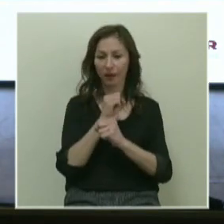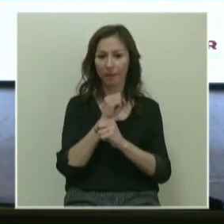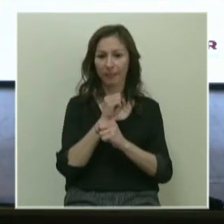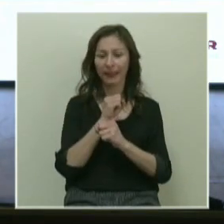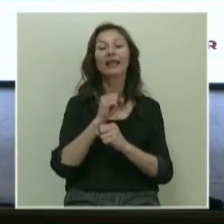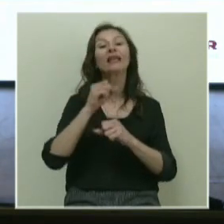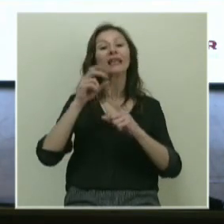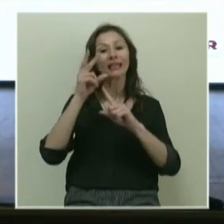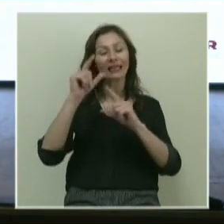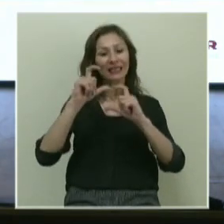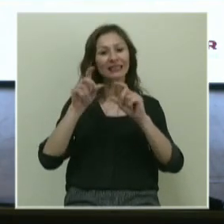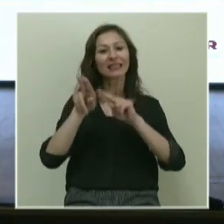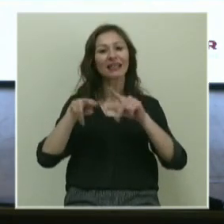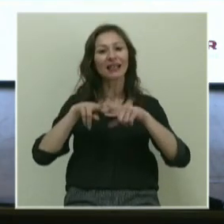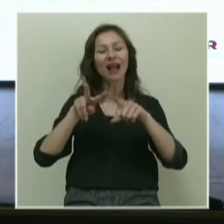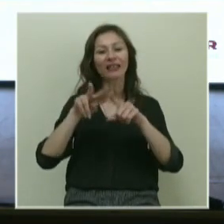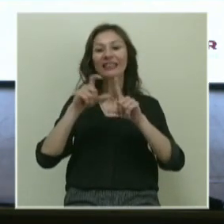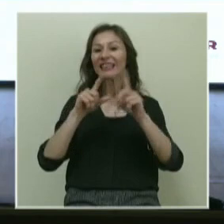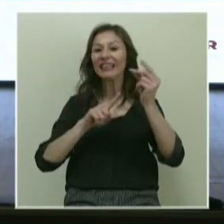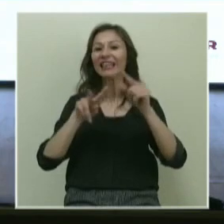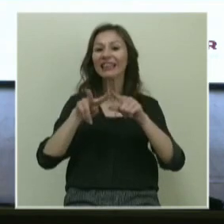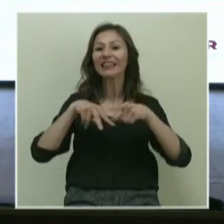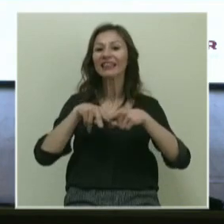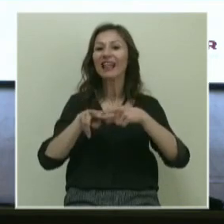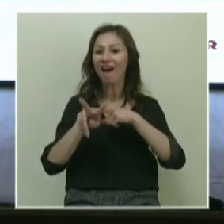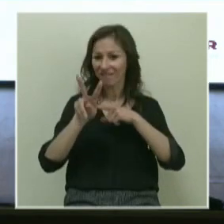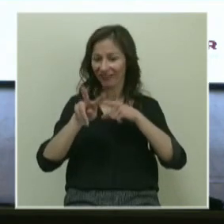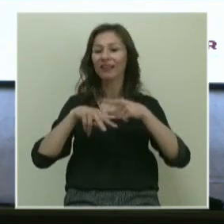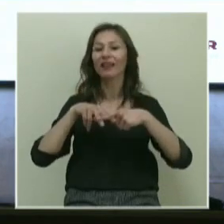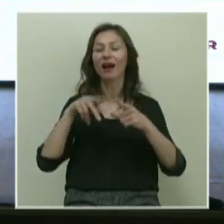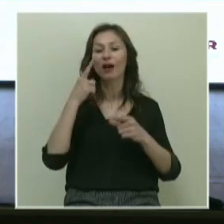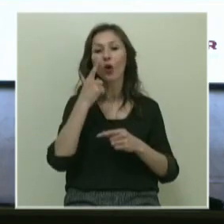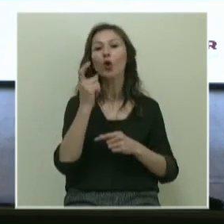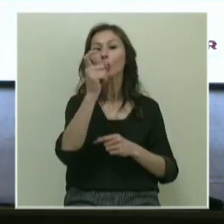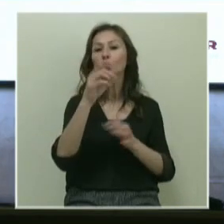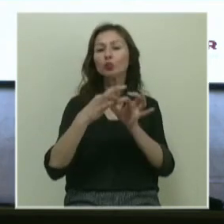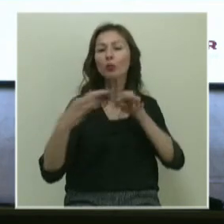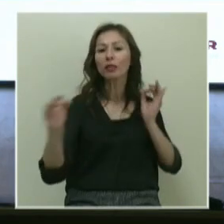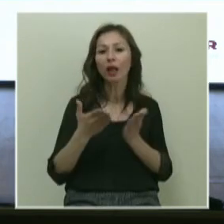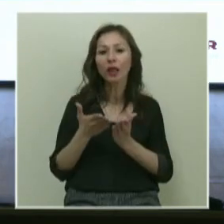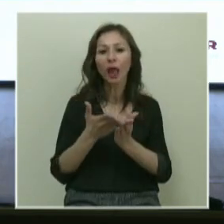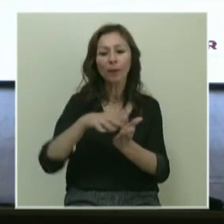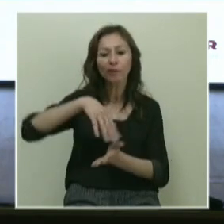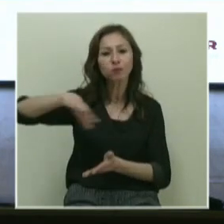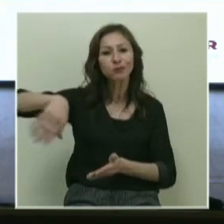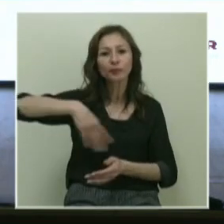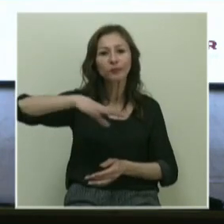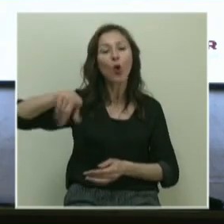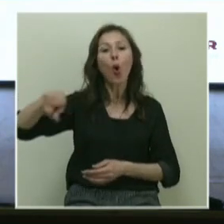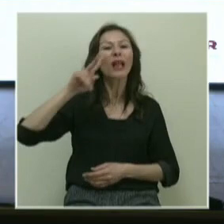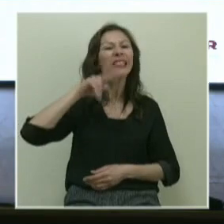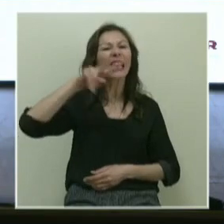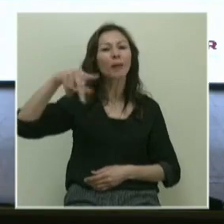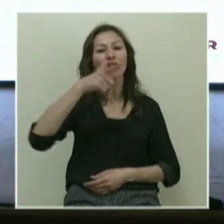Skandinavya'da bir gemi, hiçbir kaptanı ve tayfası olmayan bir 9 metrelik bir şey dolanıp duruyor. Onun tanıtım